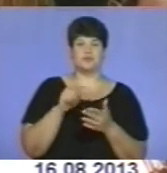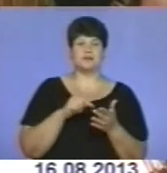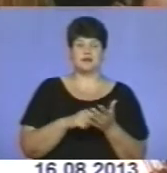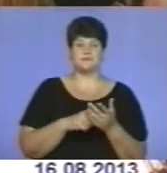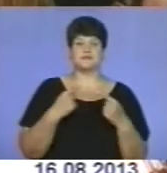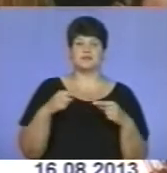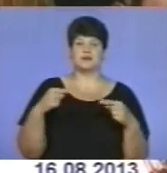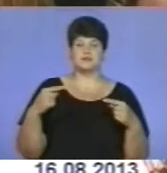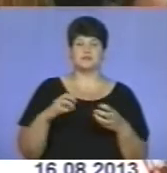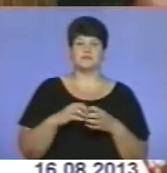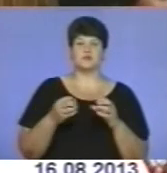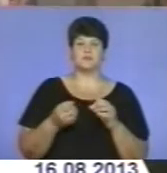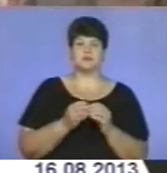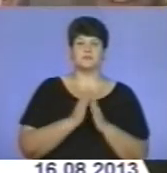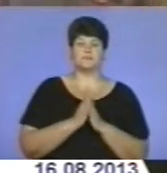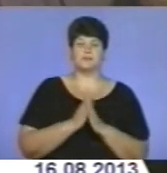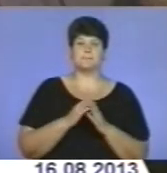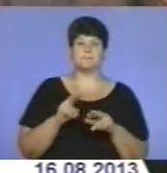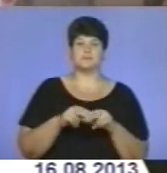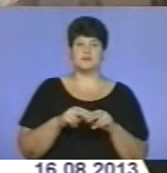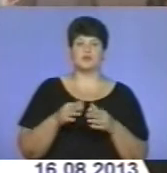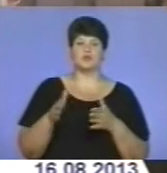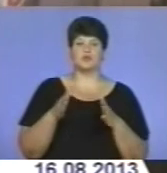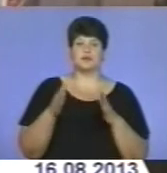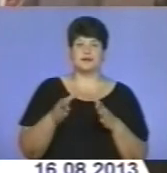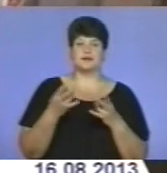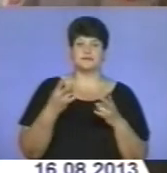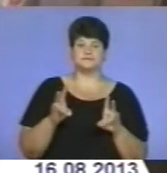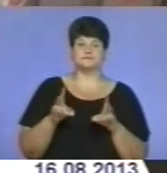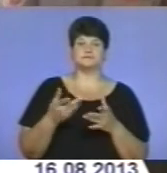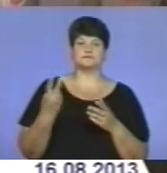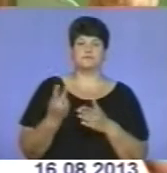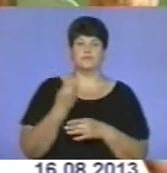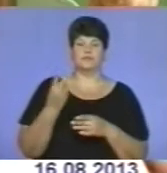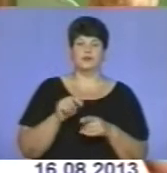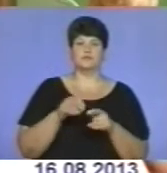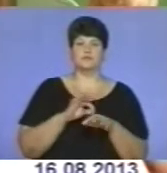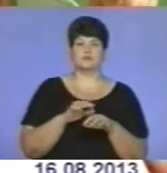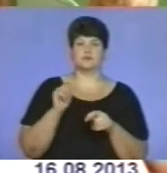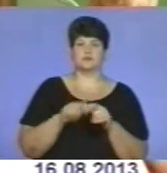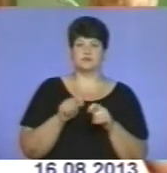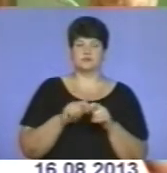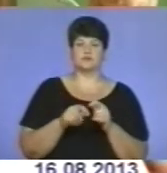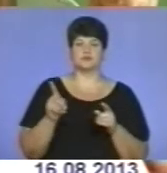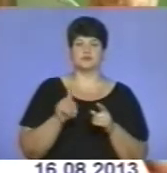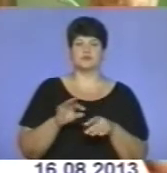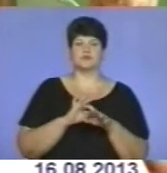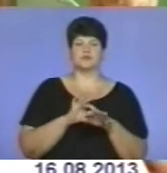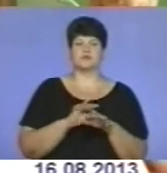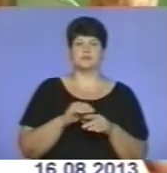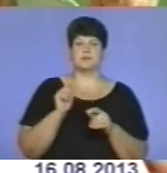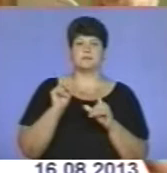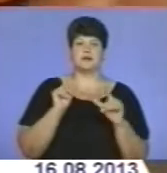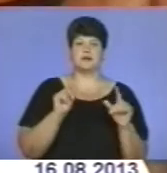інших проблем та прохань жителів районів – паспортизація доріг, недоцільність двічі на рік проходити технічний контроль транспорту, що здійснює перевезення,